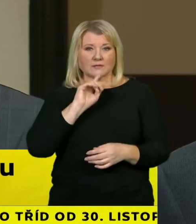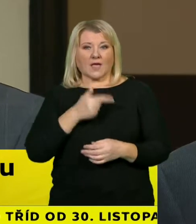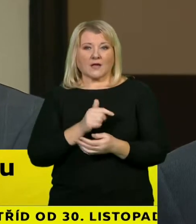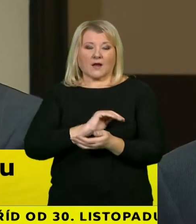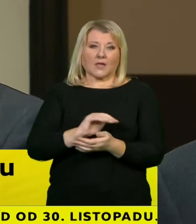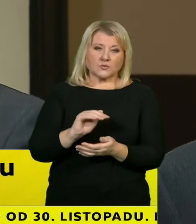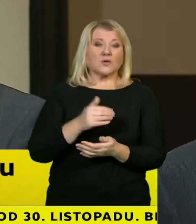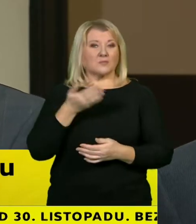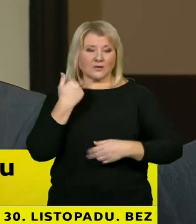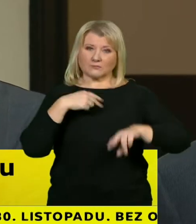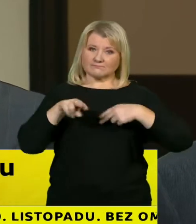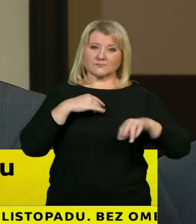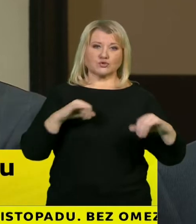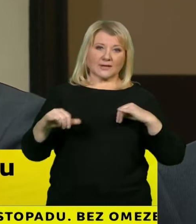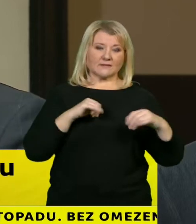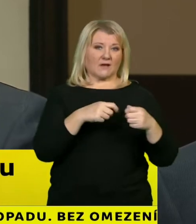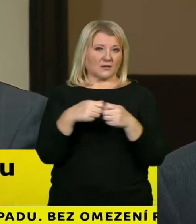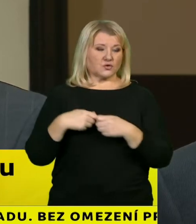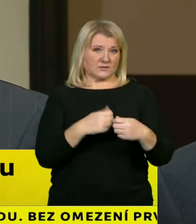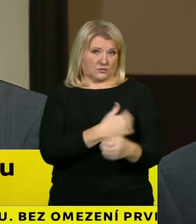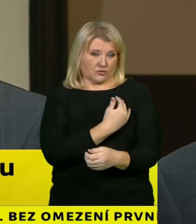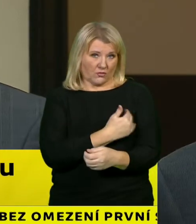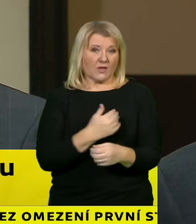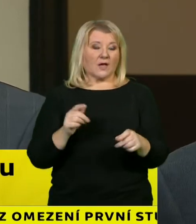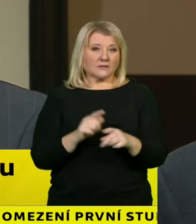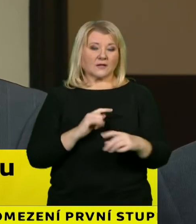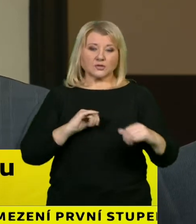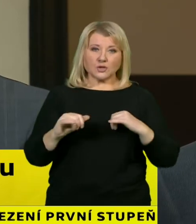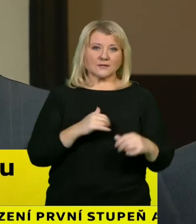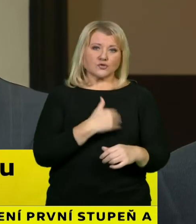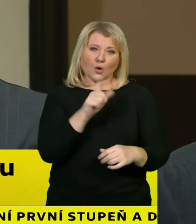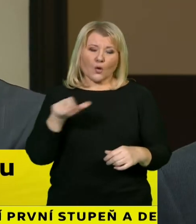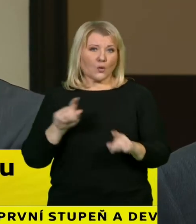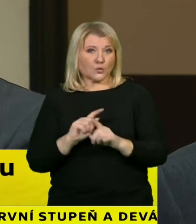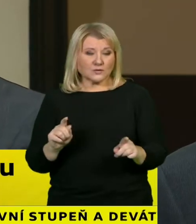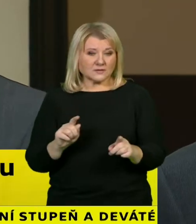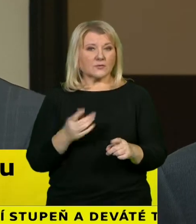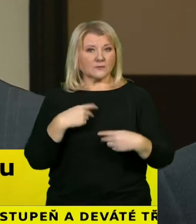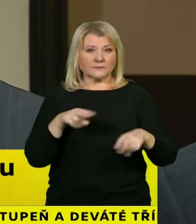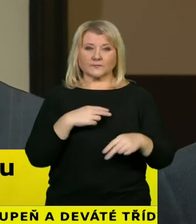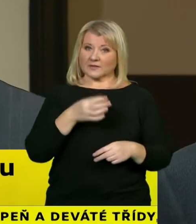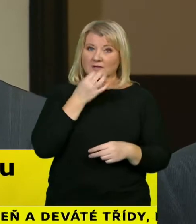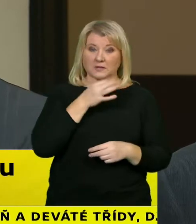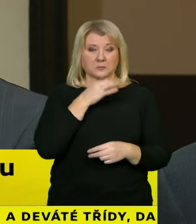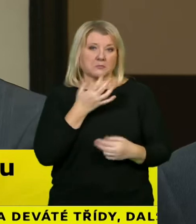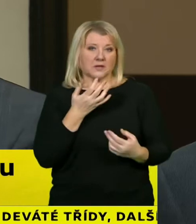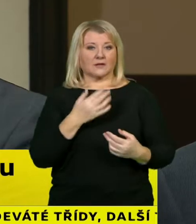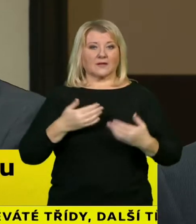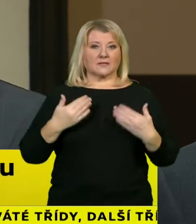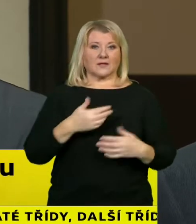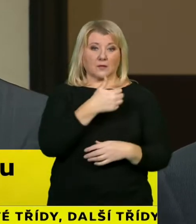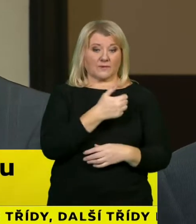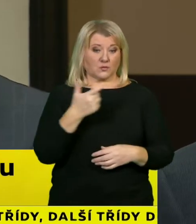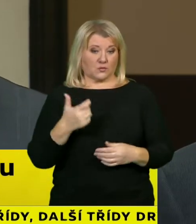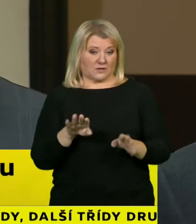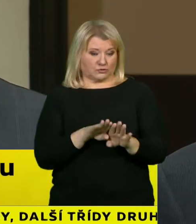asociacemi ředitelů škol a i s řediteli jednotlivých škol. A skutečně, když si vezmeme, že v tuto chvíli jsou první a druhé